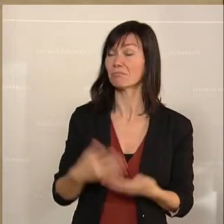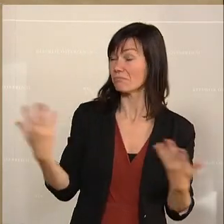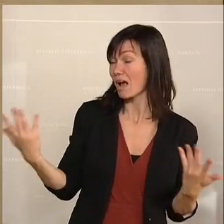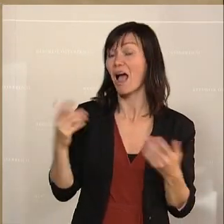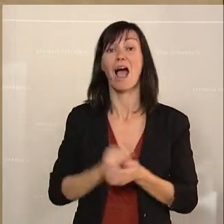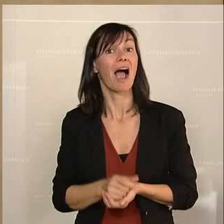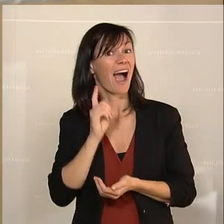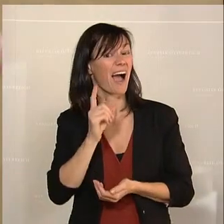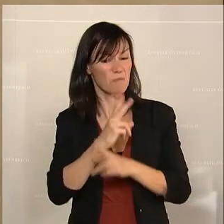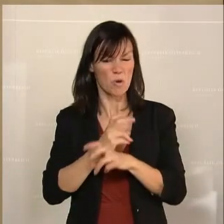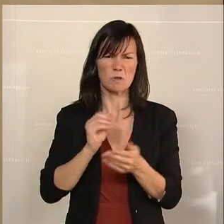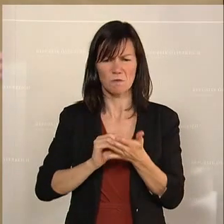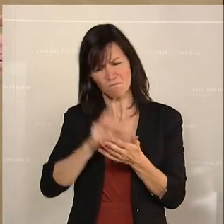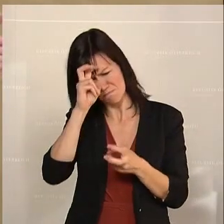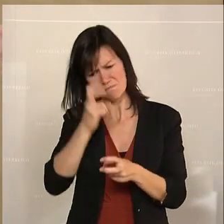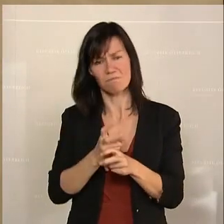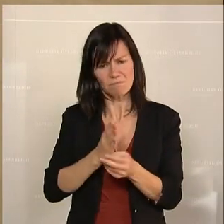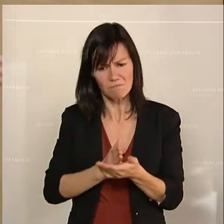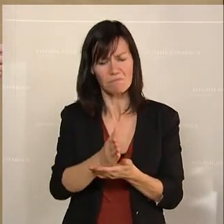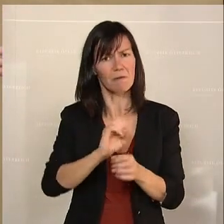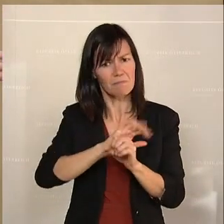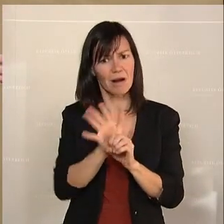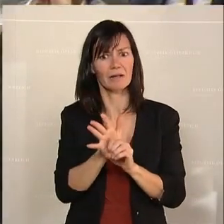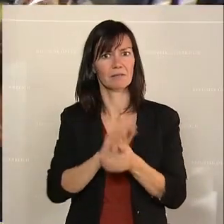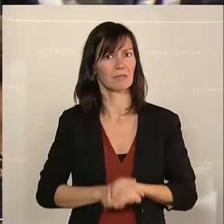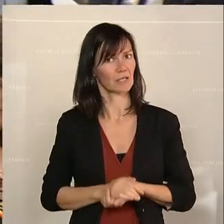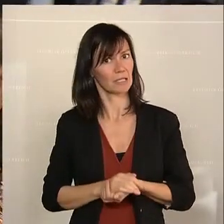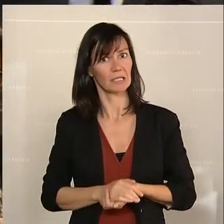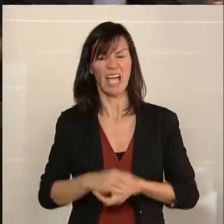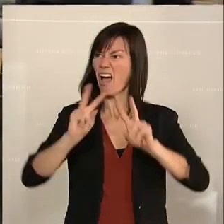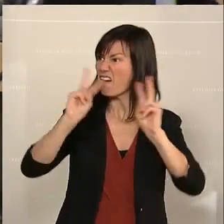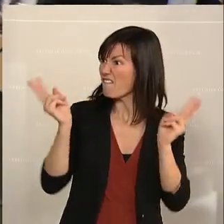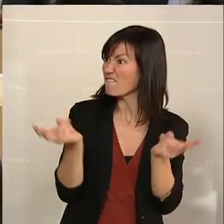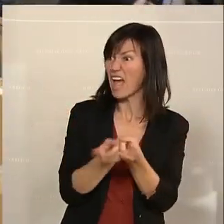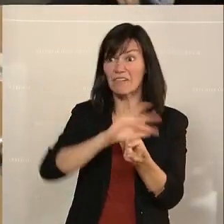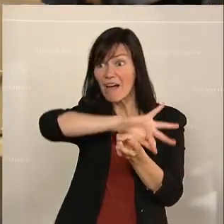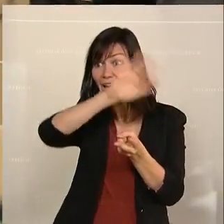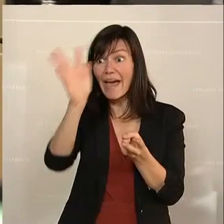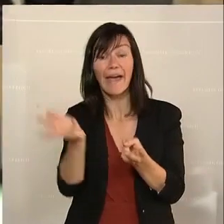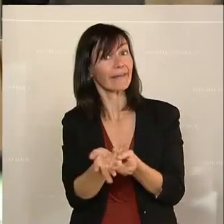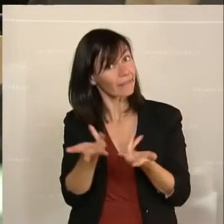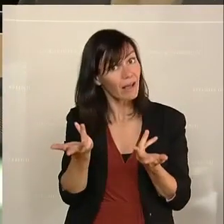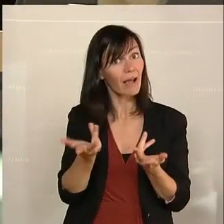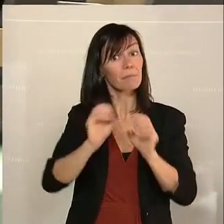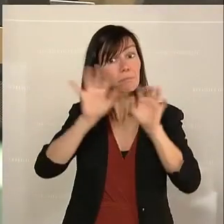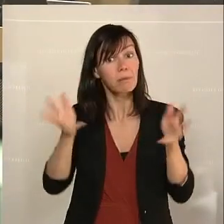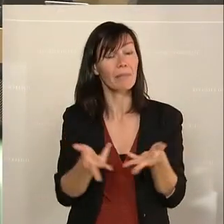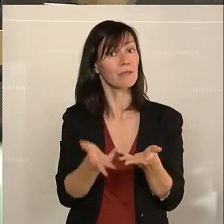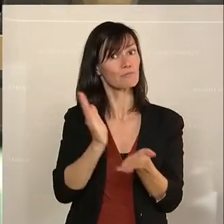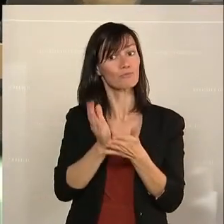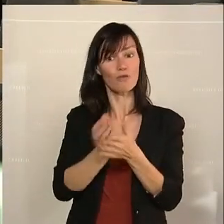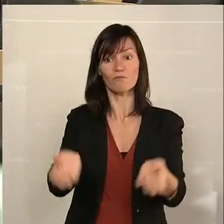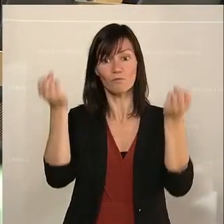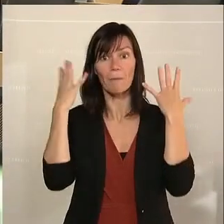an den Wiener Bürgermeister sagen, also auf der ganzen Welt ist die Pandemie vorbei, nur in der Wiener U-Bahn, da findet sie offensichtlich immer noch statt.